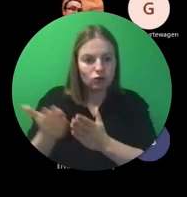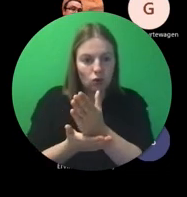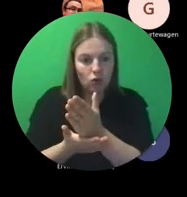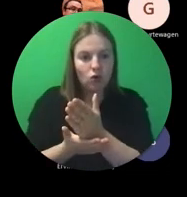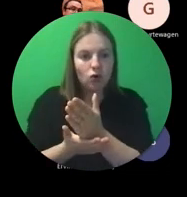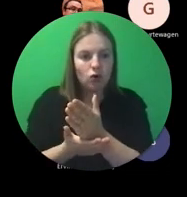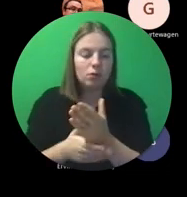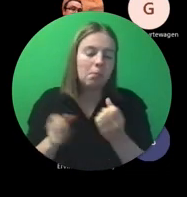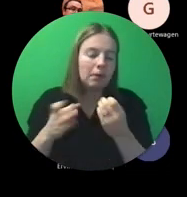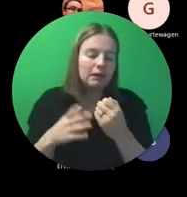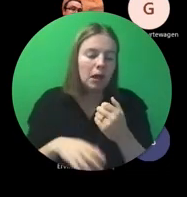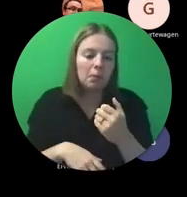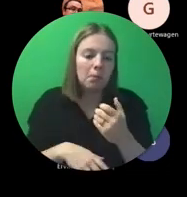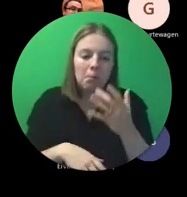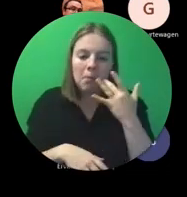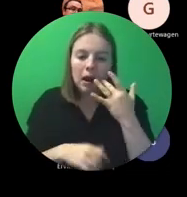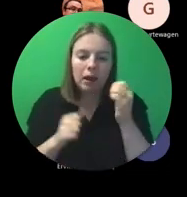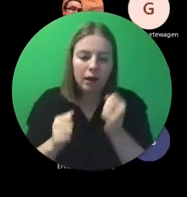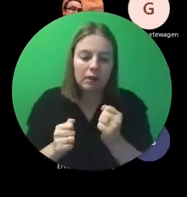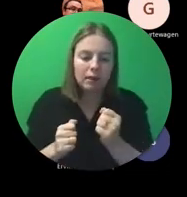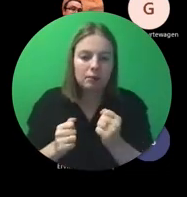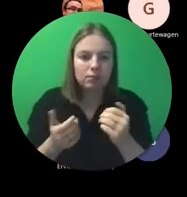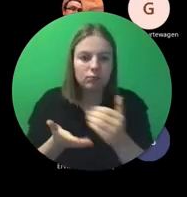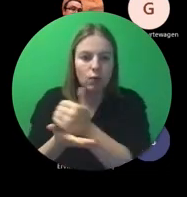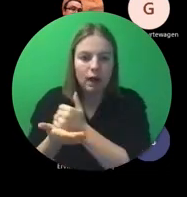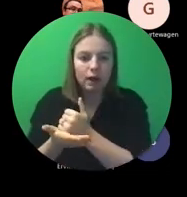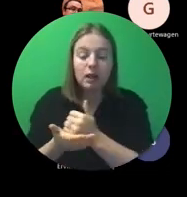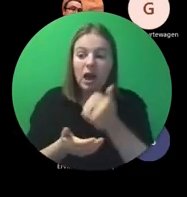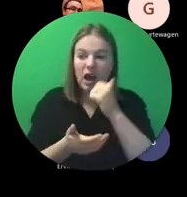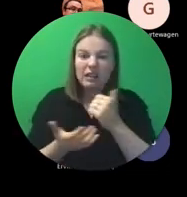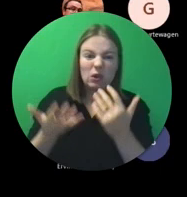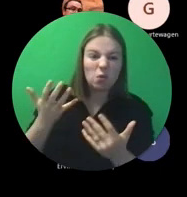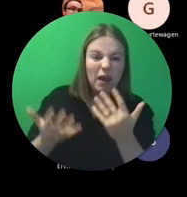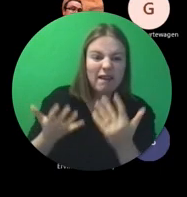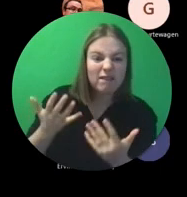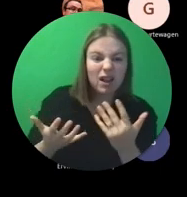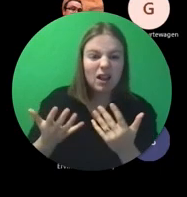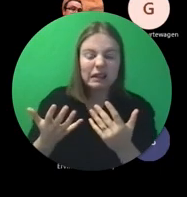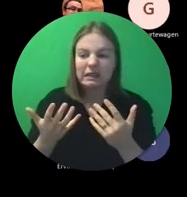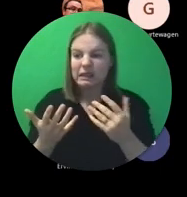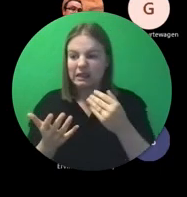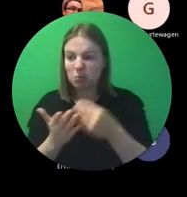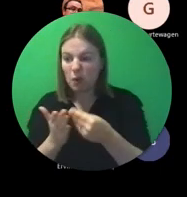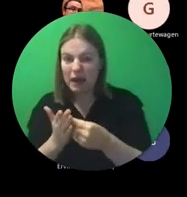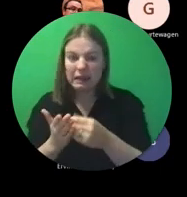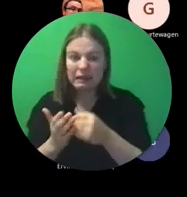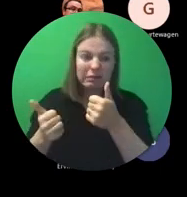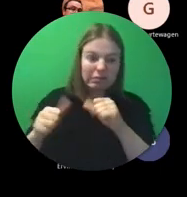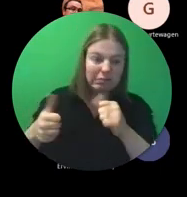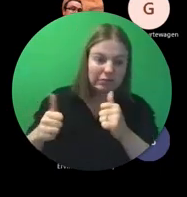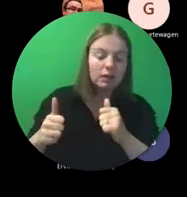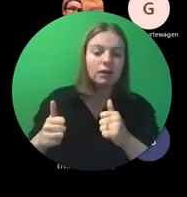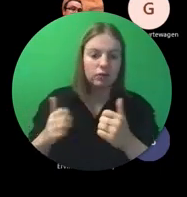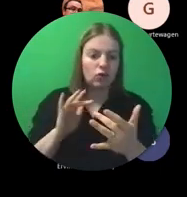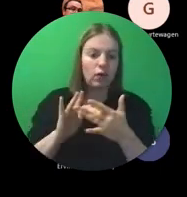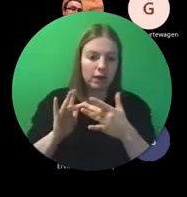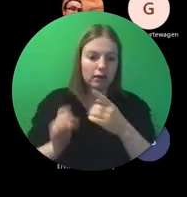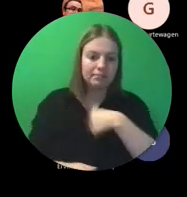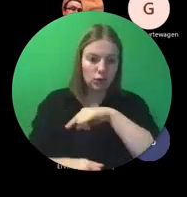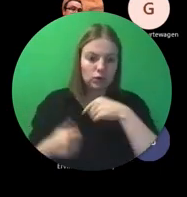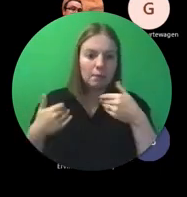gevallen is dat vrij evident en is het dat niet twijfel je echt neem dan contact op en